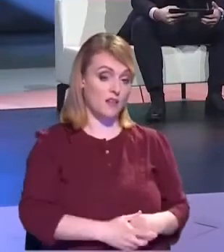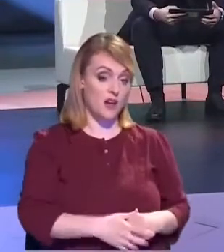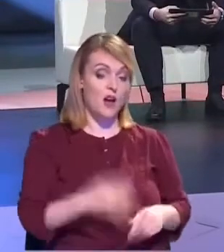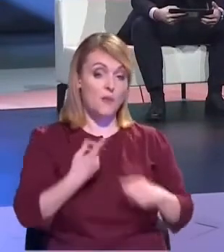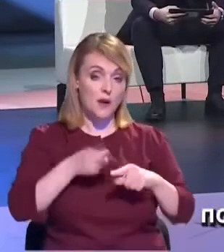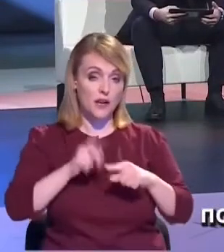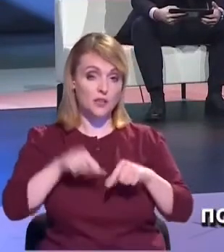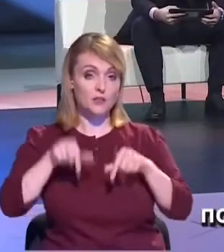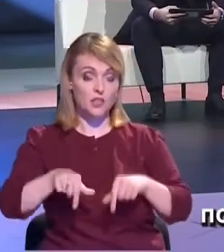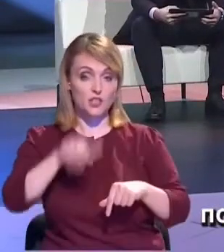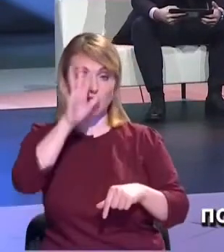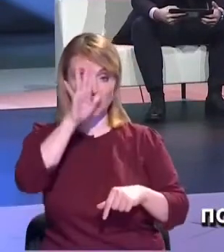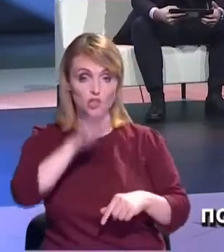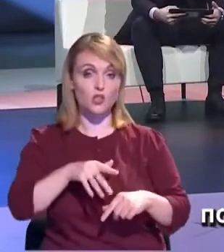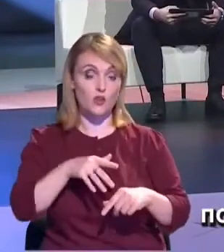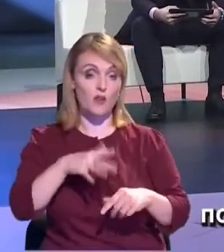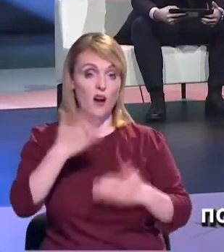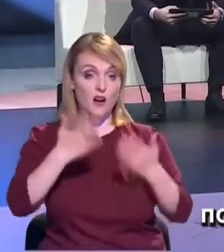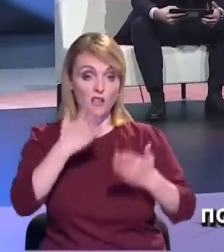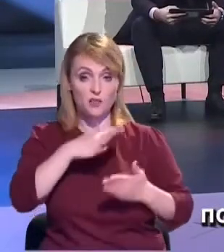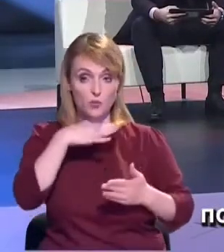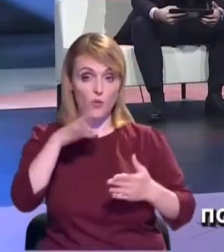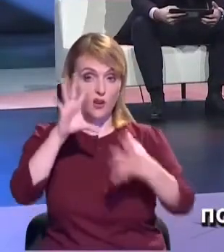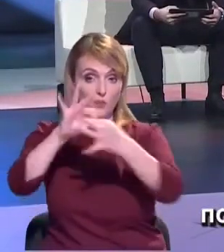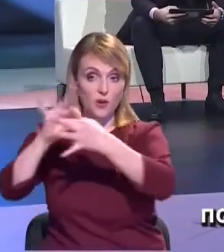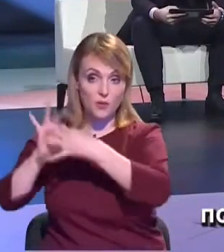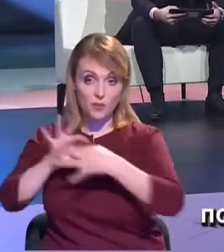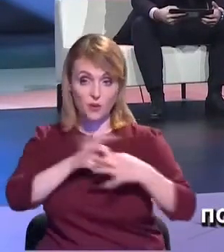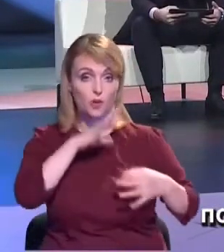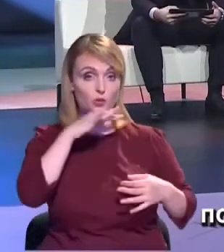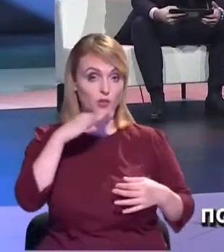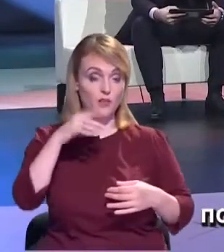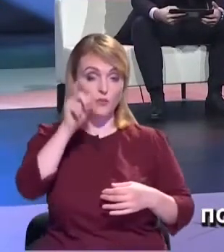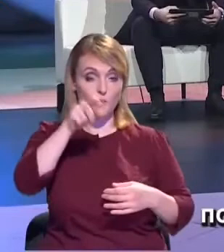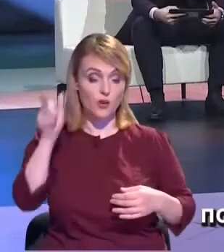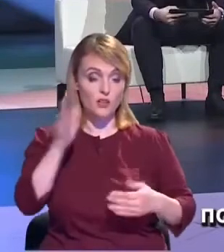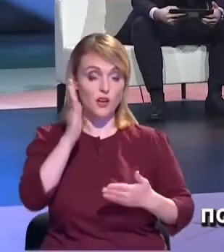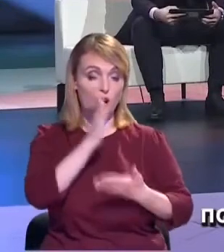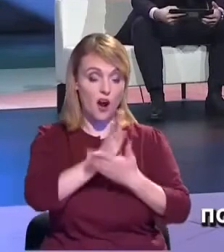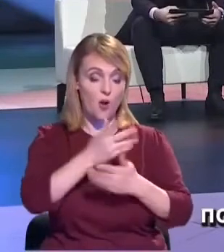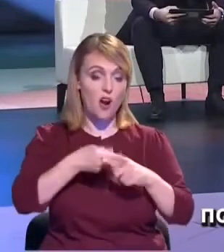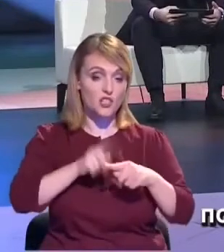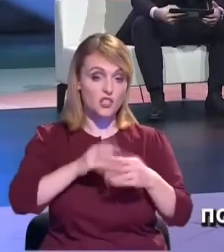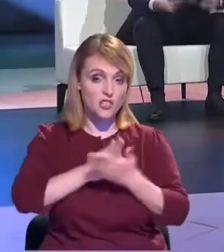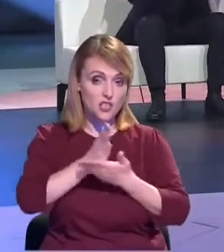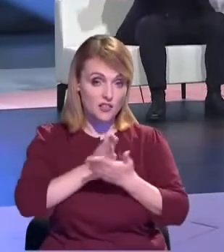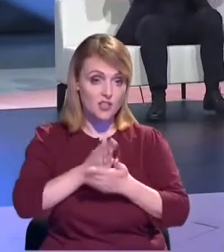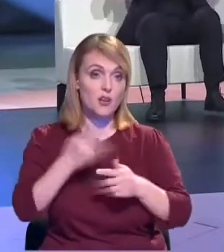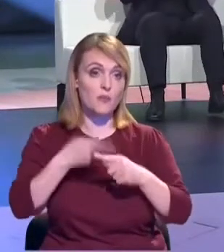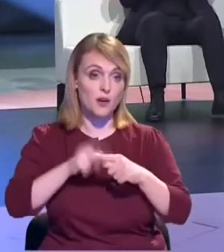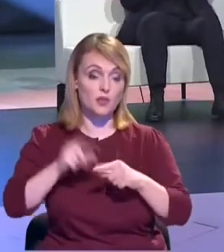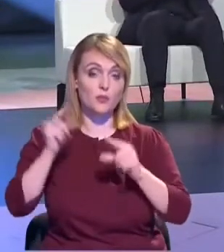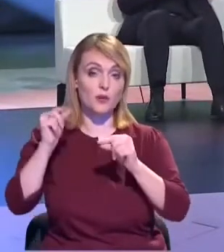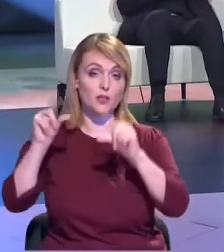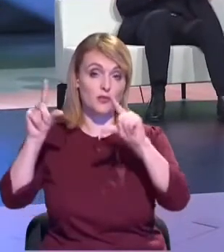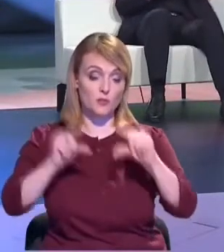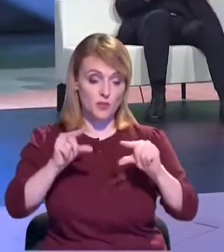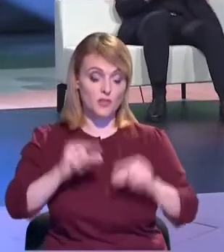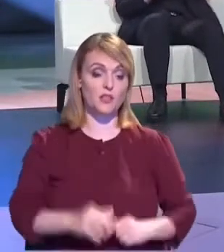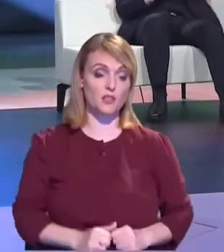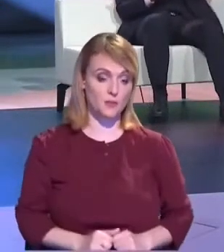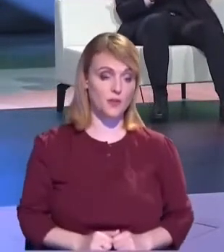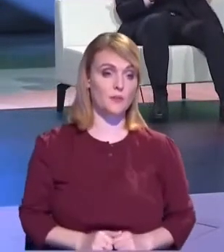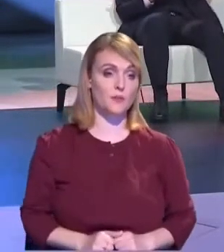tarifele ar fi fost mai mici, deoarece, deci, ei nu lucrează la capacitatea pentru care a fost proiectată instalația respectivă. Deci, el a